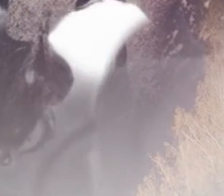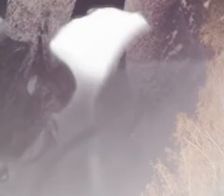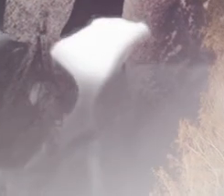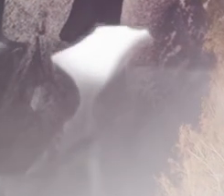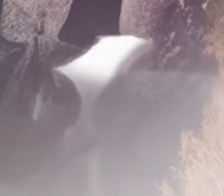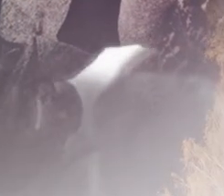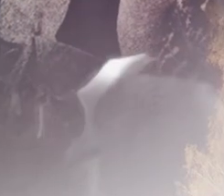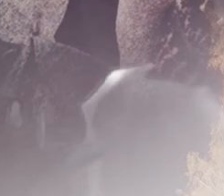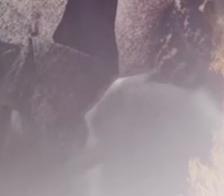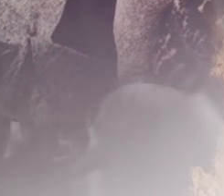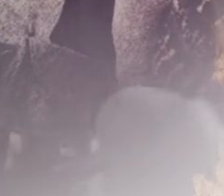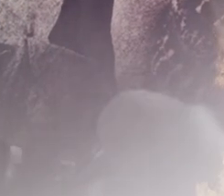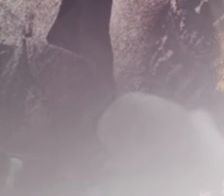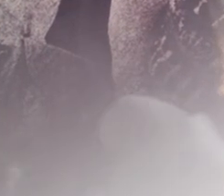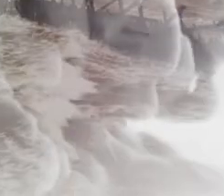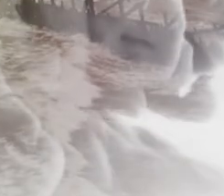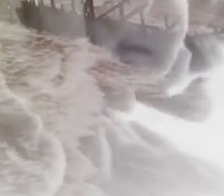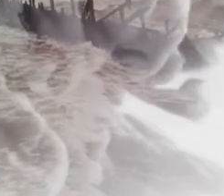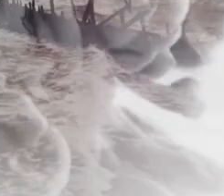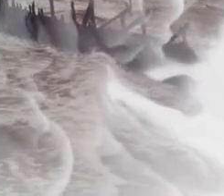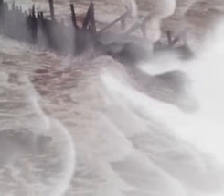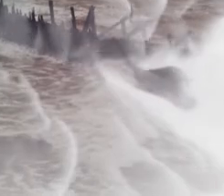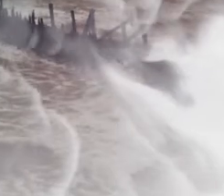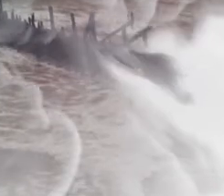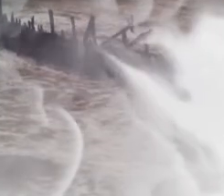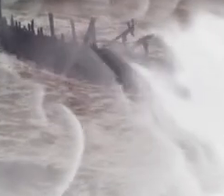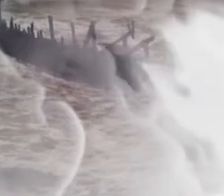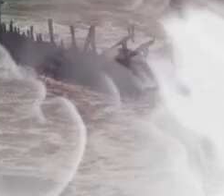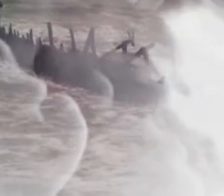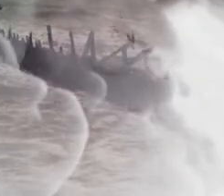Ir man gyvybės vandų visą buvo Lietuva.